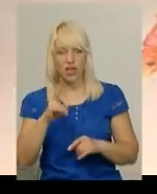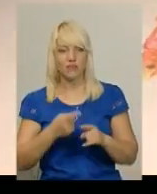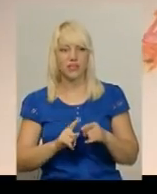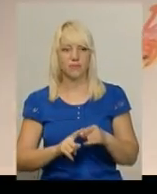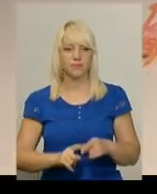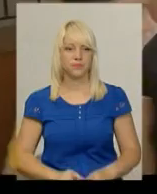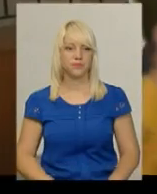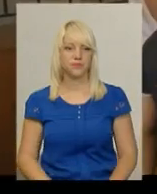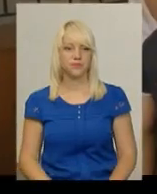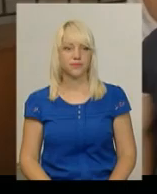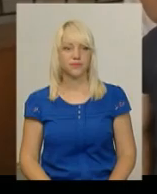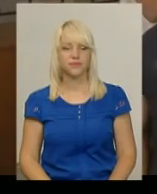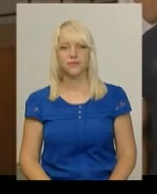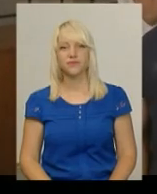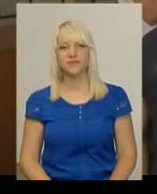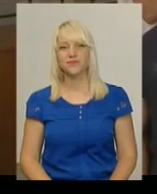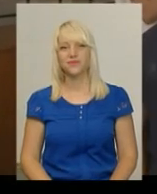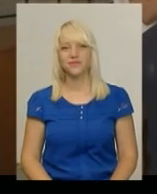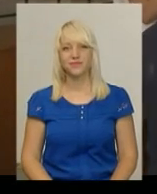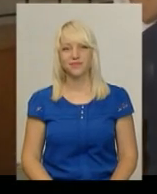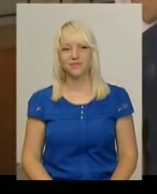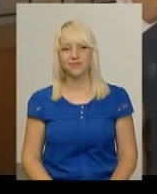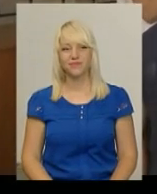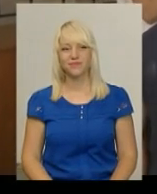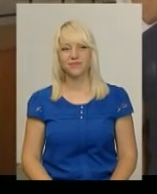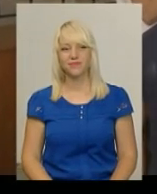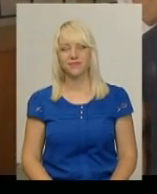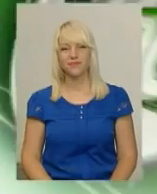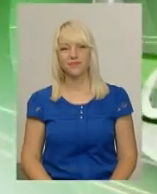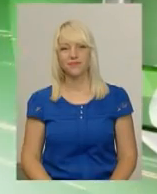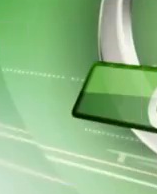«Прибузька республіка». Ірина Хижа, Віктор Кривий, новини Поділля, Центр.